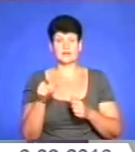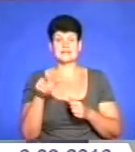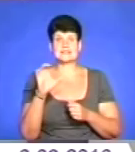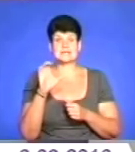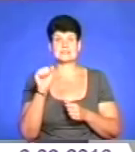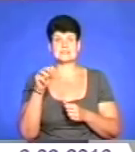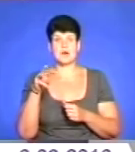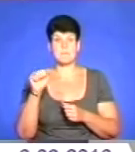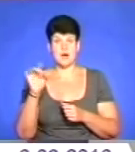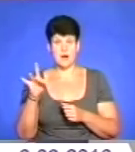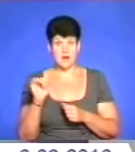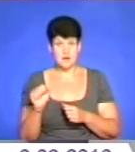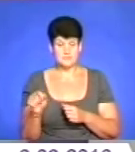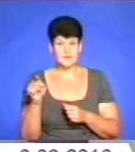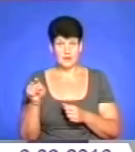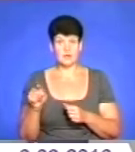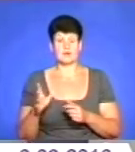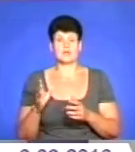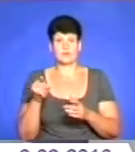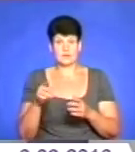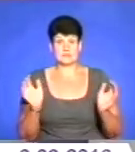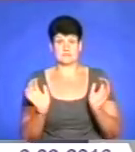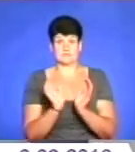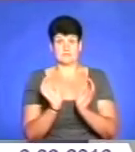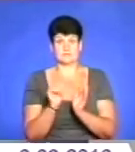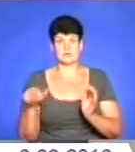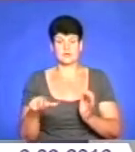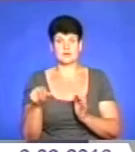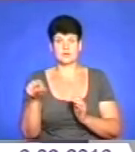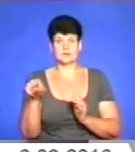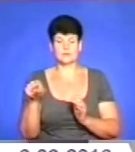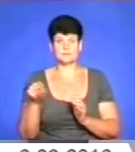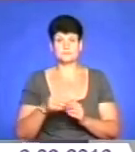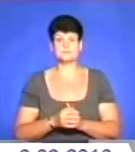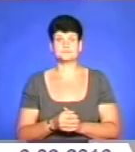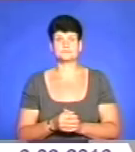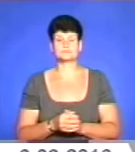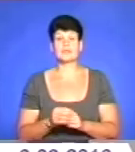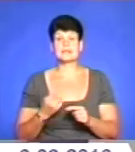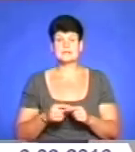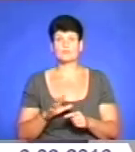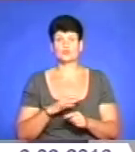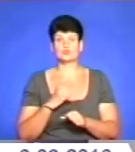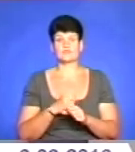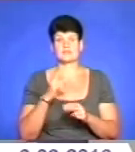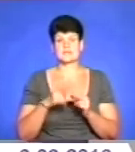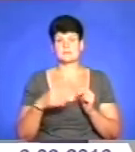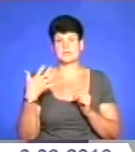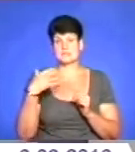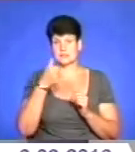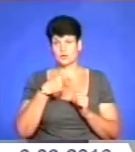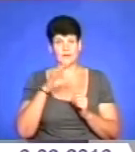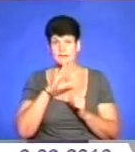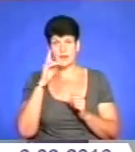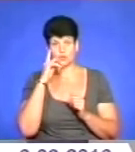і Рель. Вони оце сходяться, впадає Дніпро, і це якраз з них є дельта. І це ліс врятував ці річки. Ну, це було зроблено в кінці 50-х років. Мабуть,